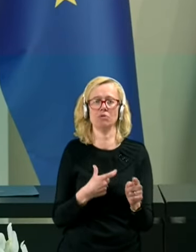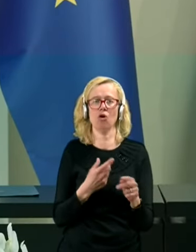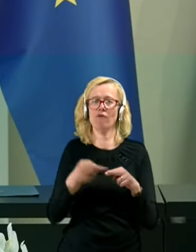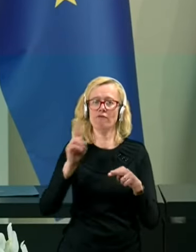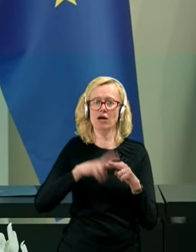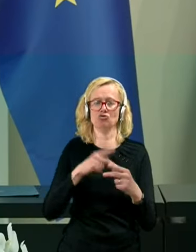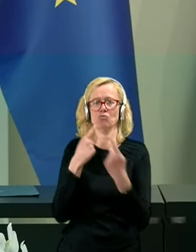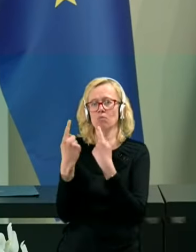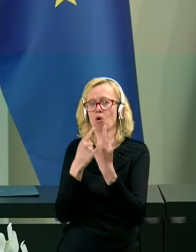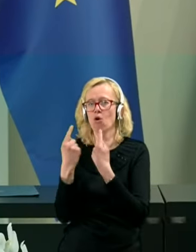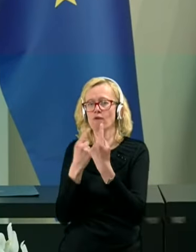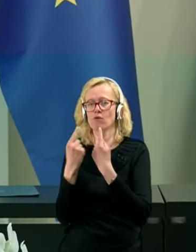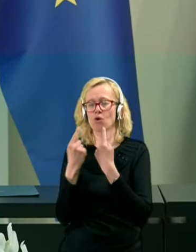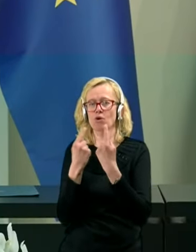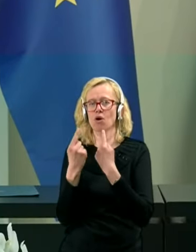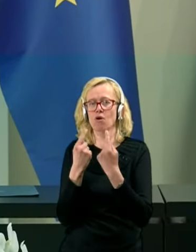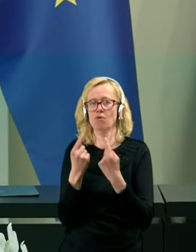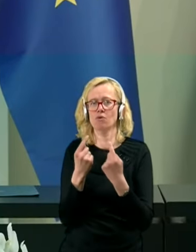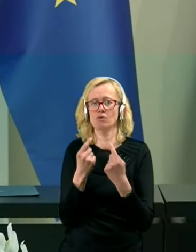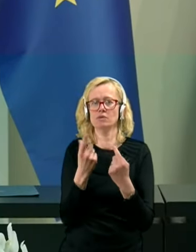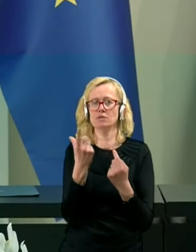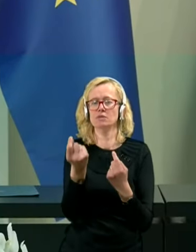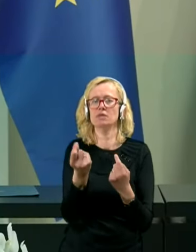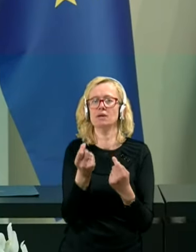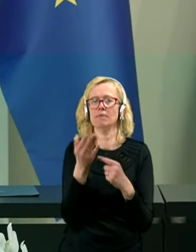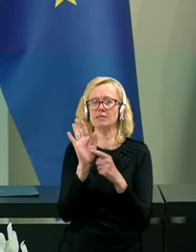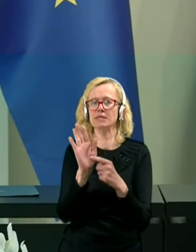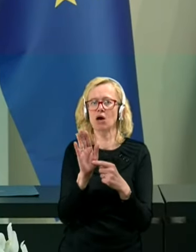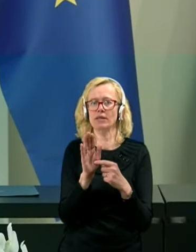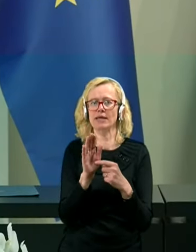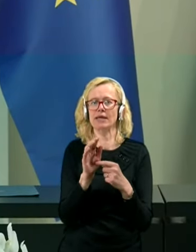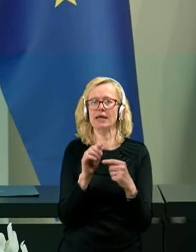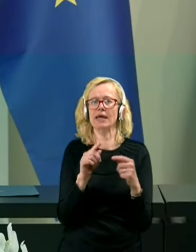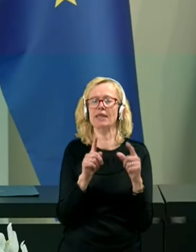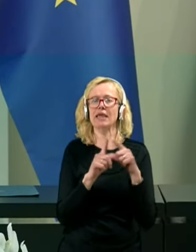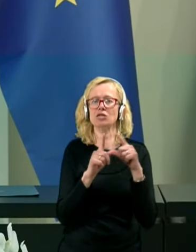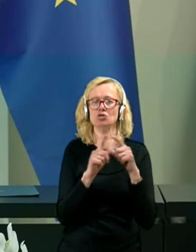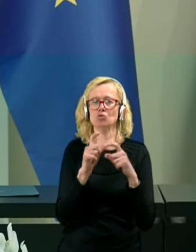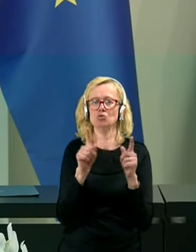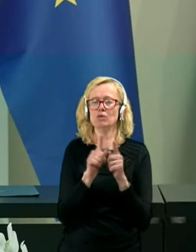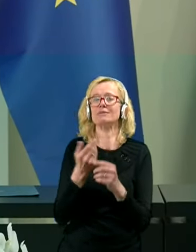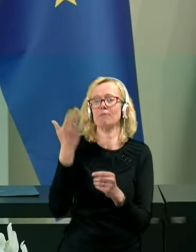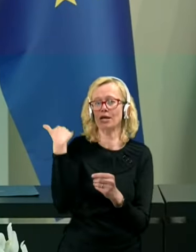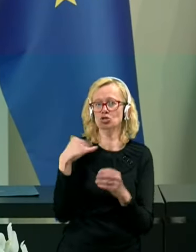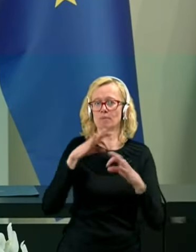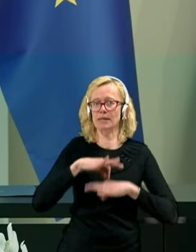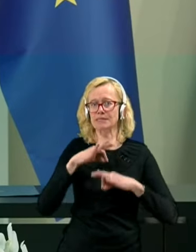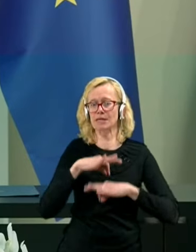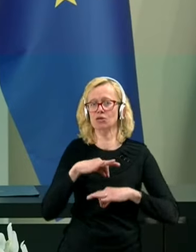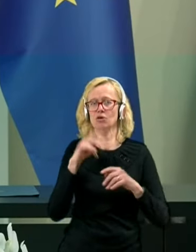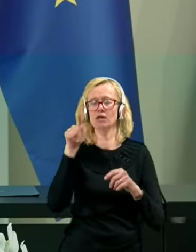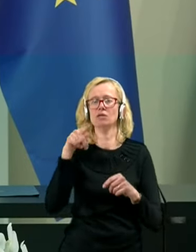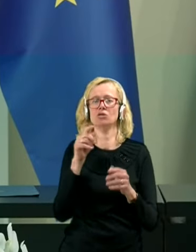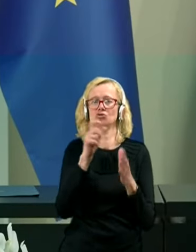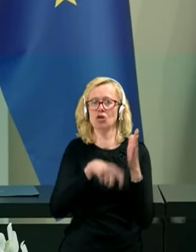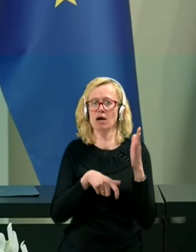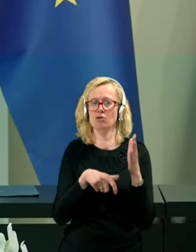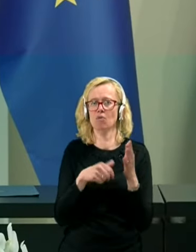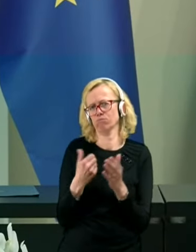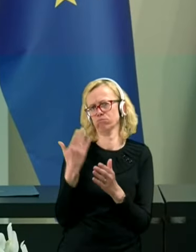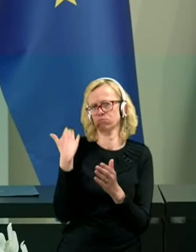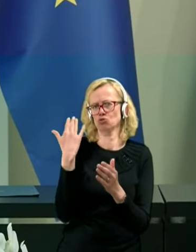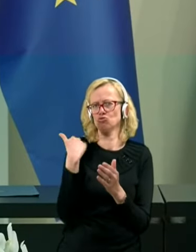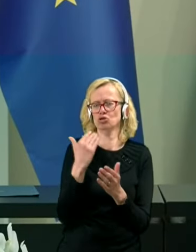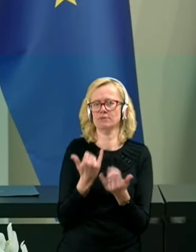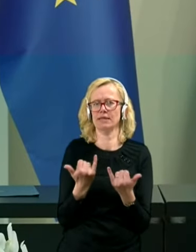z predstavniki DESUS-a, tudi s prejšnjim predsednikom in članom, bivšim že zdaj gospodom